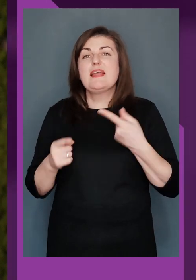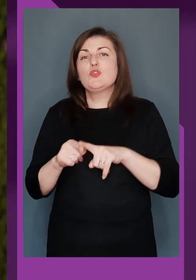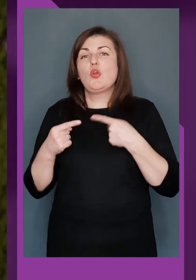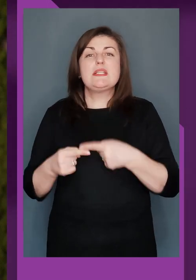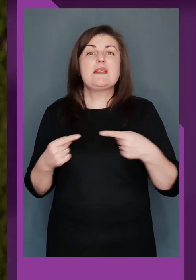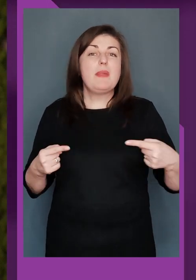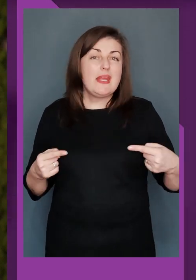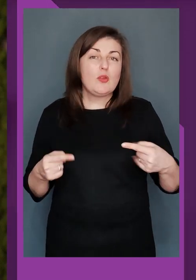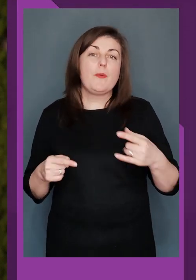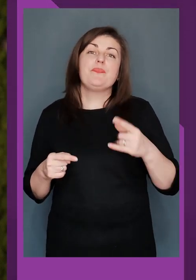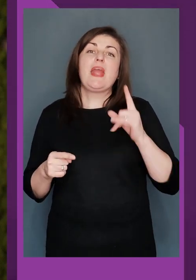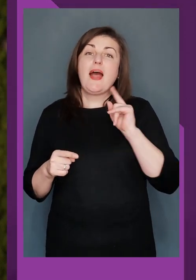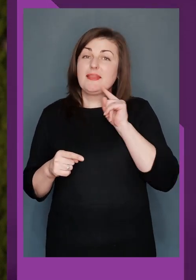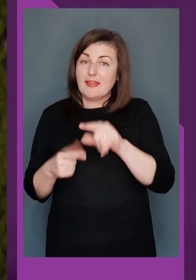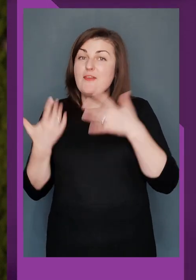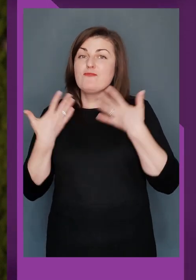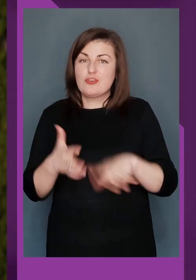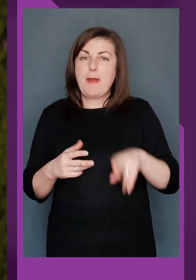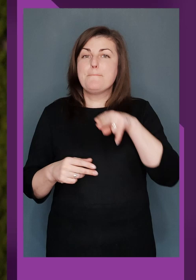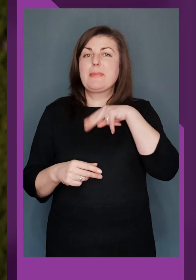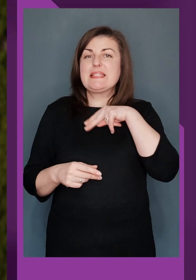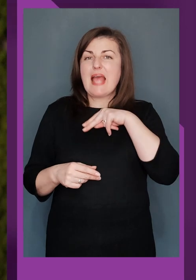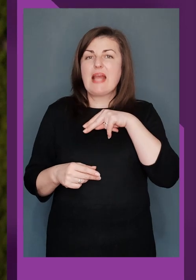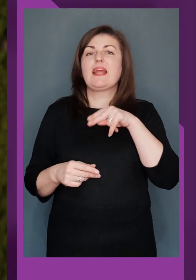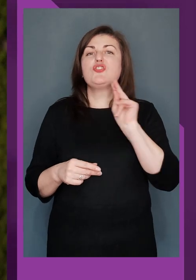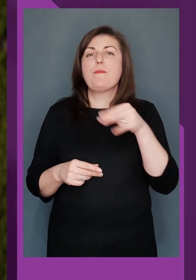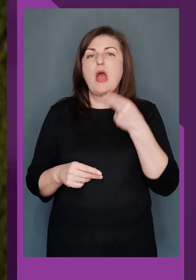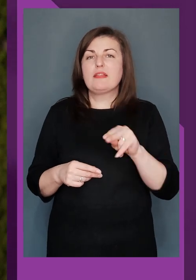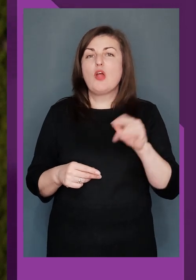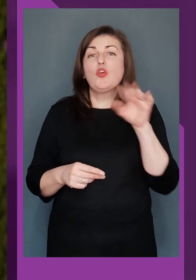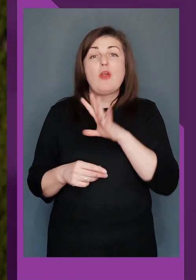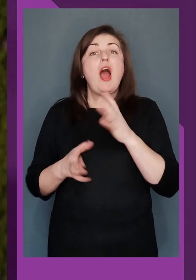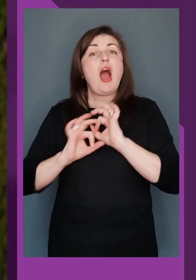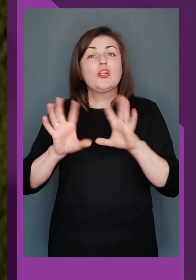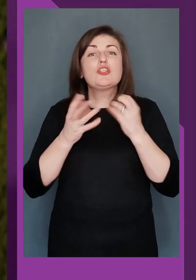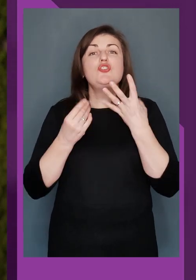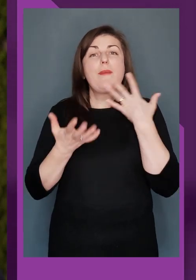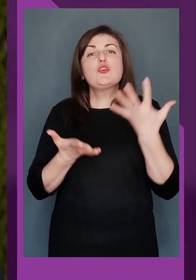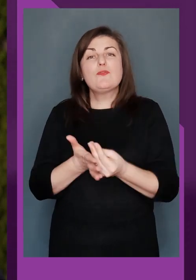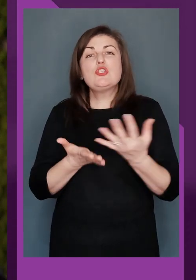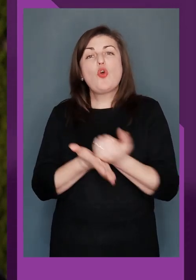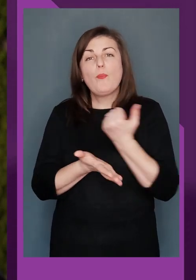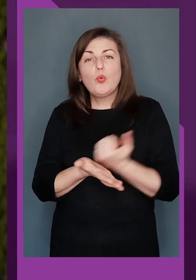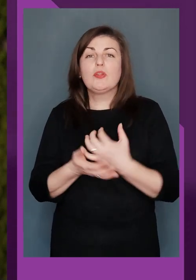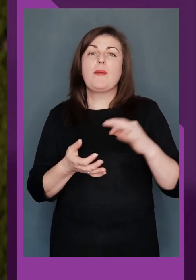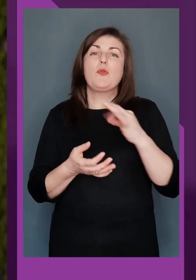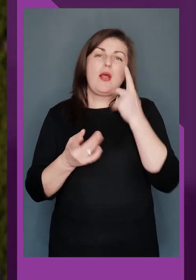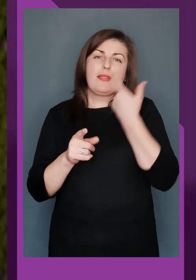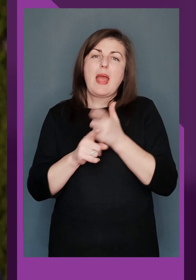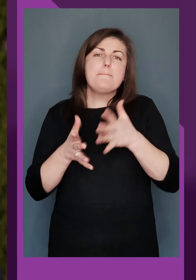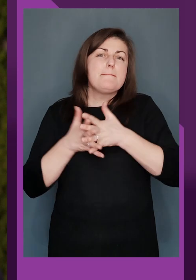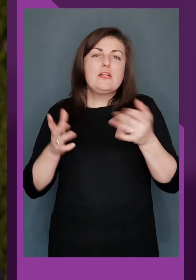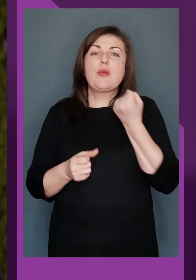паракаратей, цією дисципліною. Ось ти вже призерка Чемпіонату Європи. Розкажи ще про свої здобутки